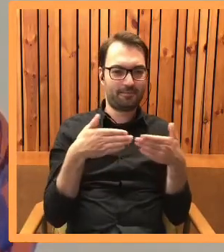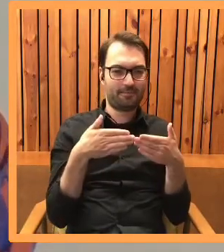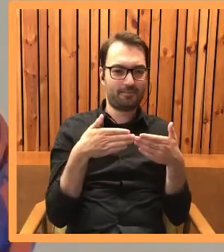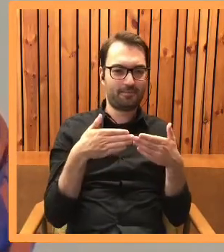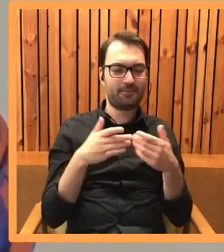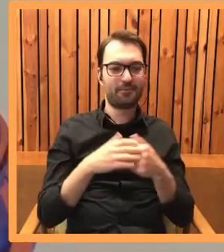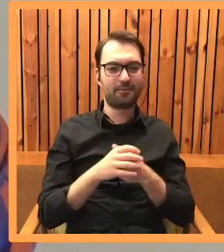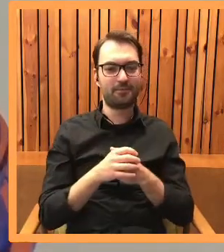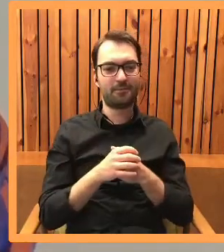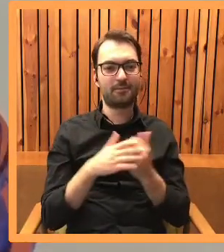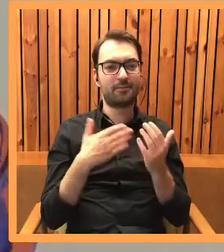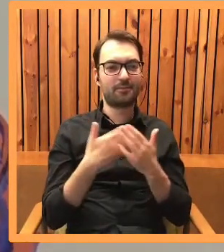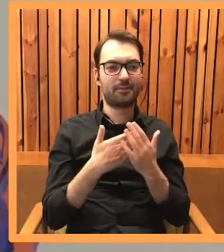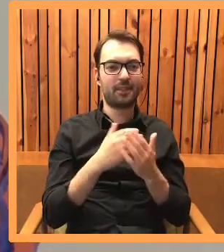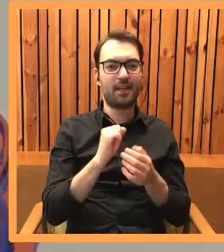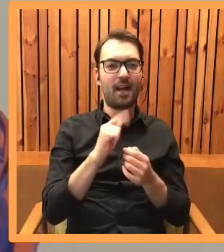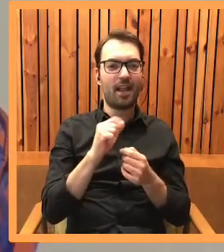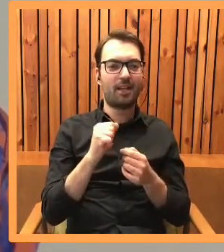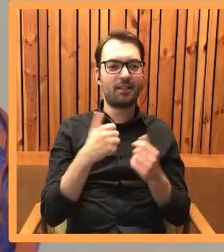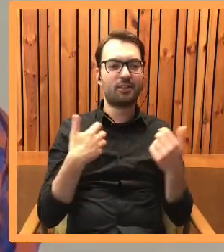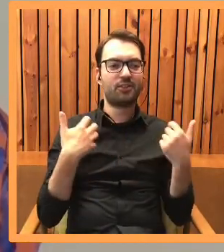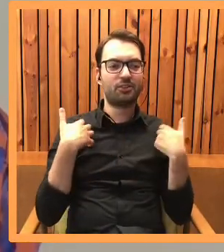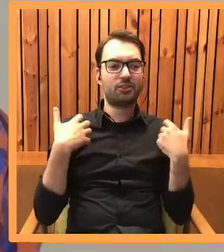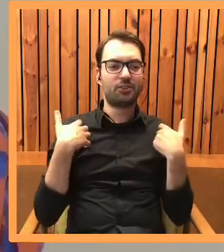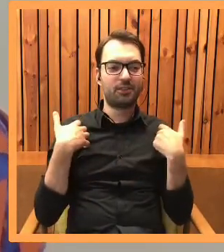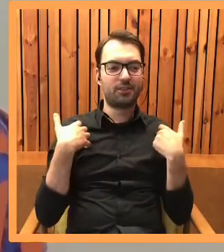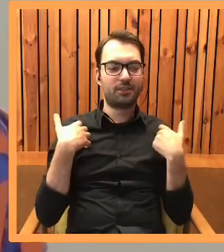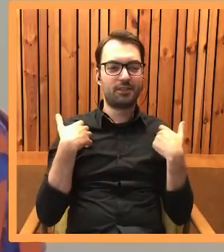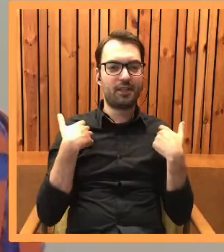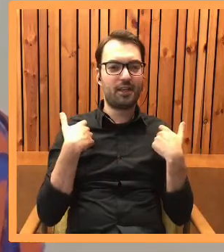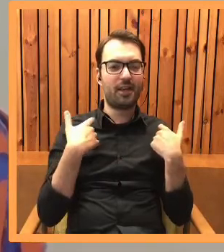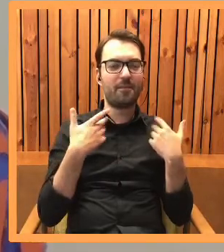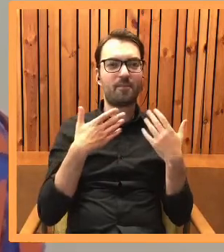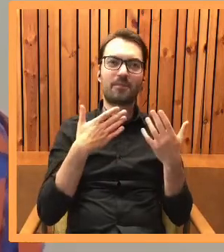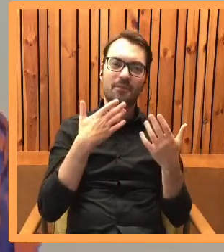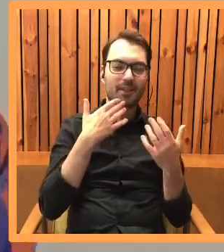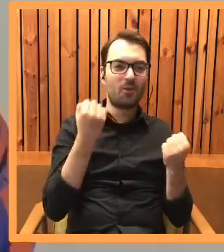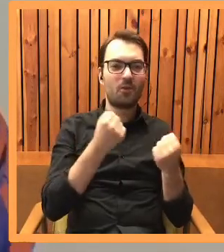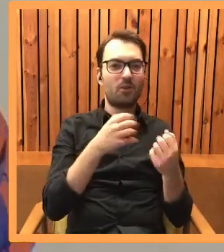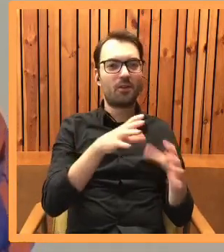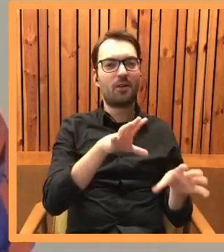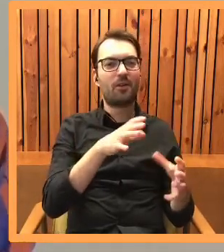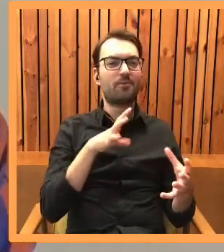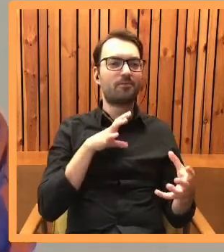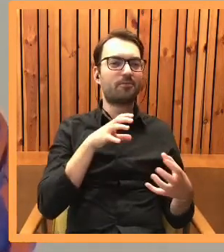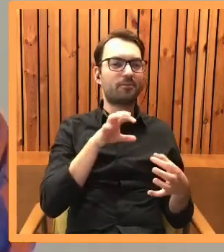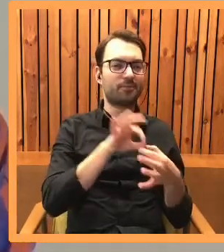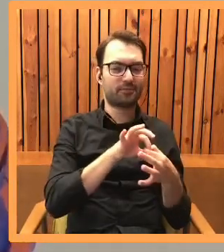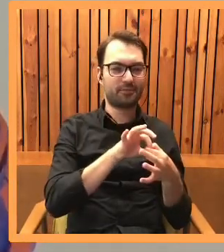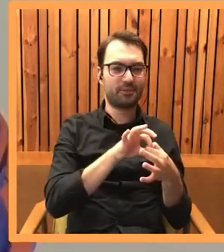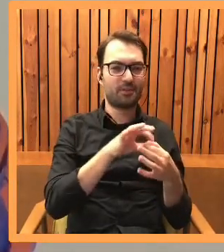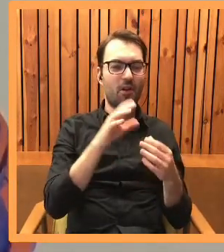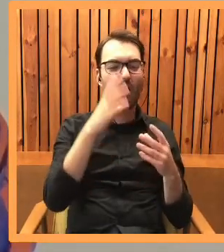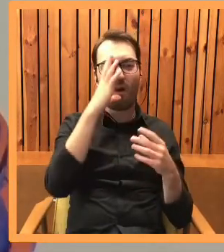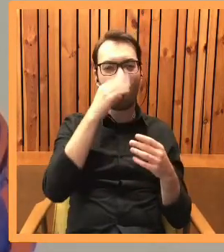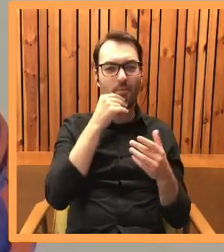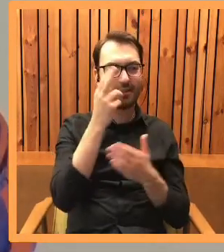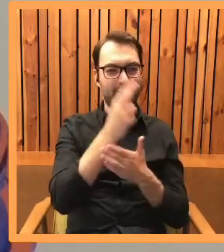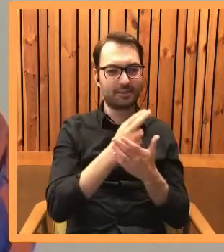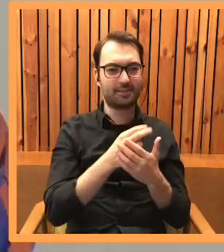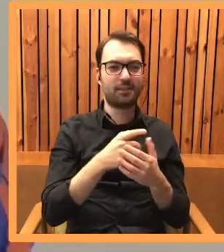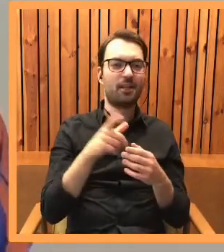ponieważ ona przeżywa życie historią swoich rysunków i obrazów. Zajmuje się zawodowo